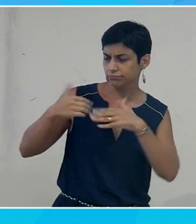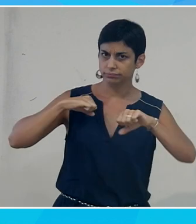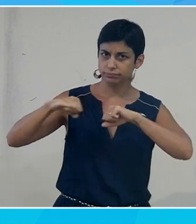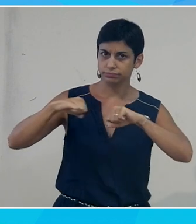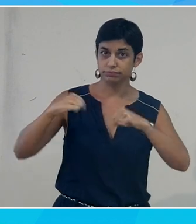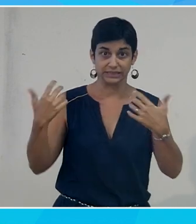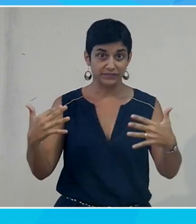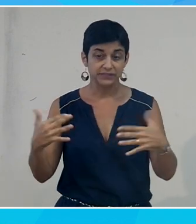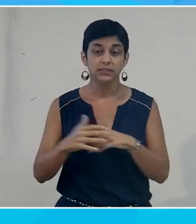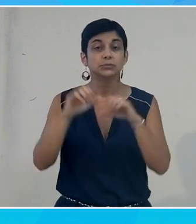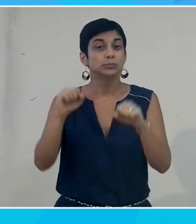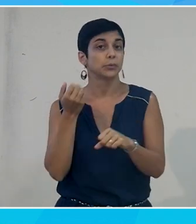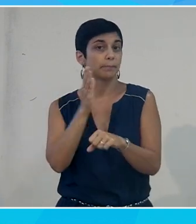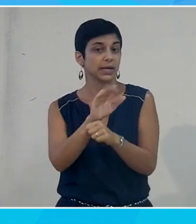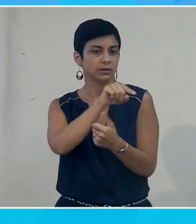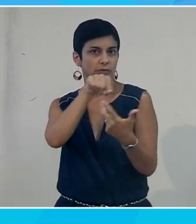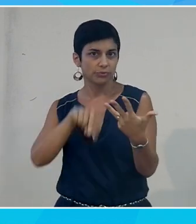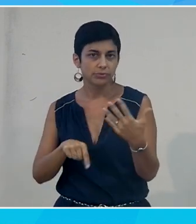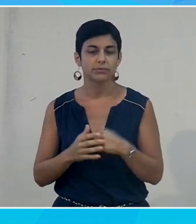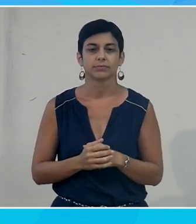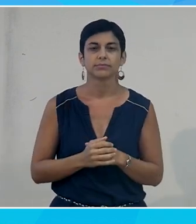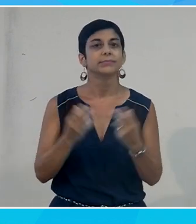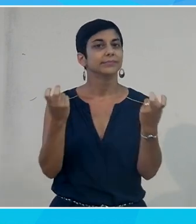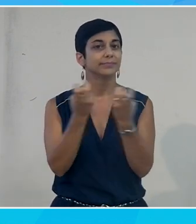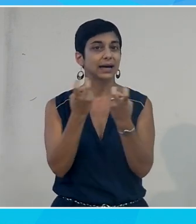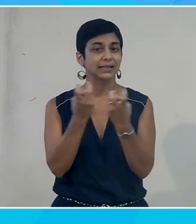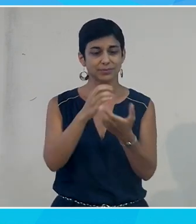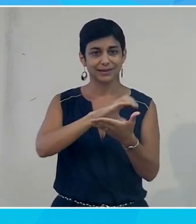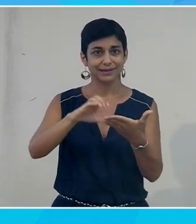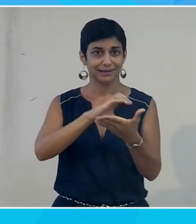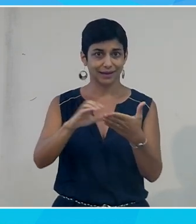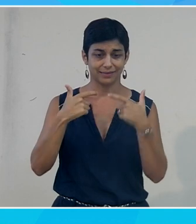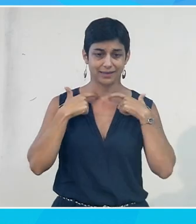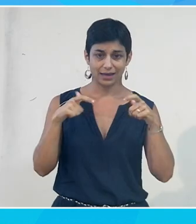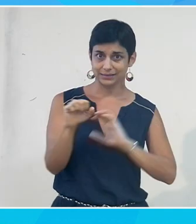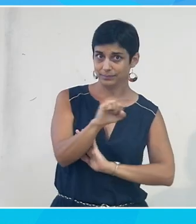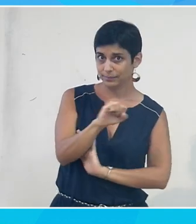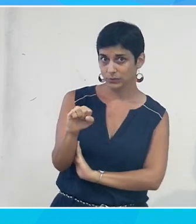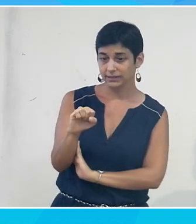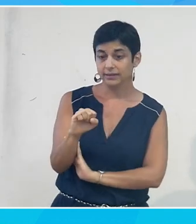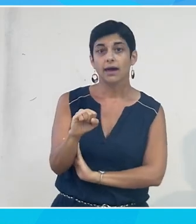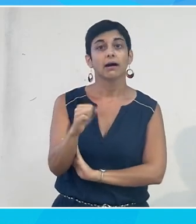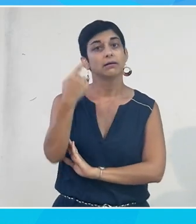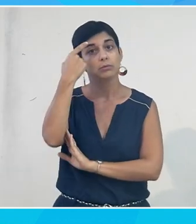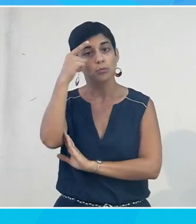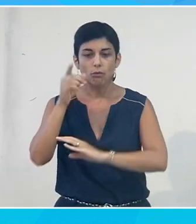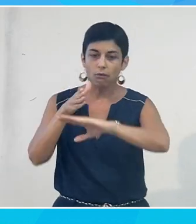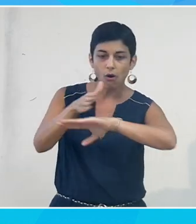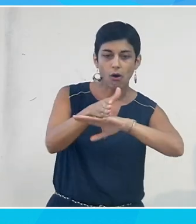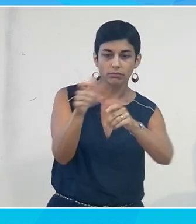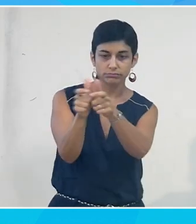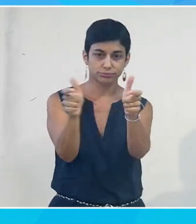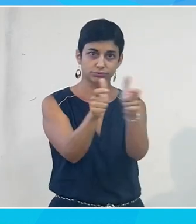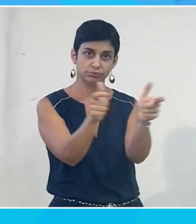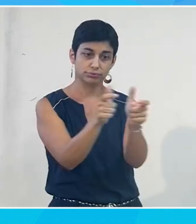Permettez-moi d'en citer quelques-unes avec, par exemple, la carte d'accès prioritaire pour un certain nombre d'infrastructures, par